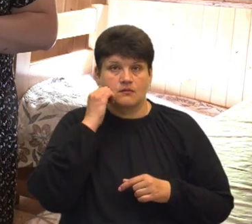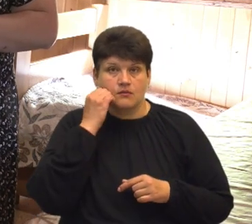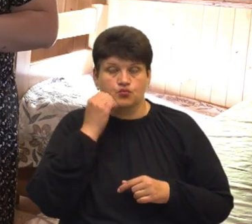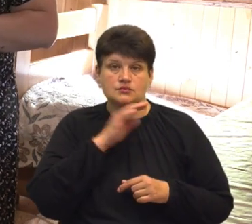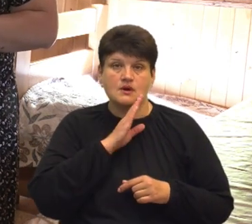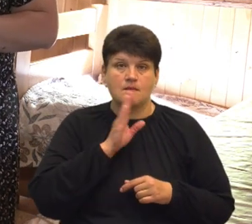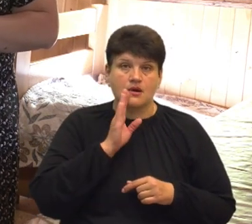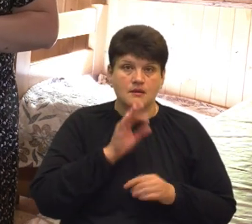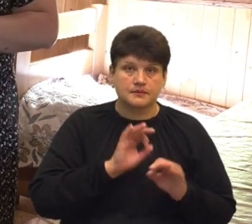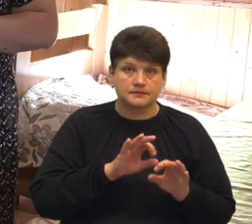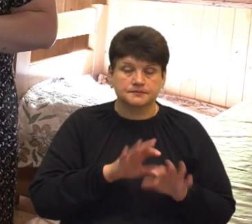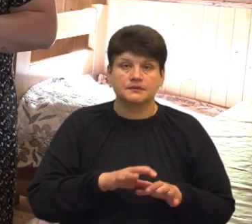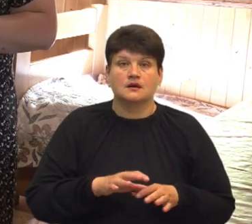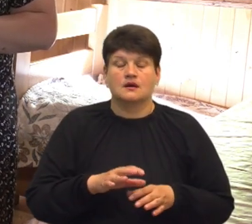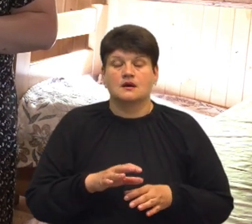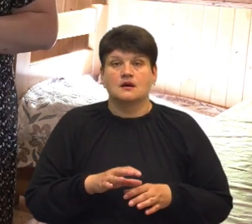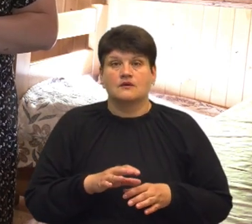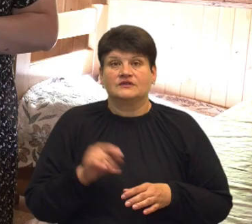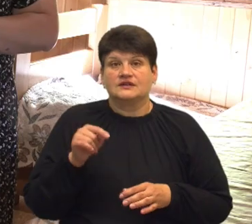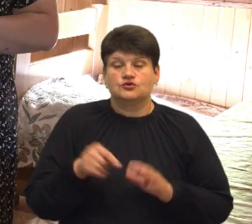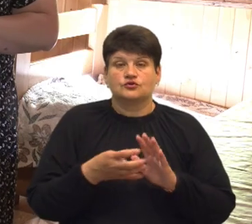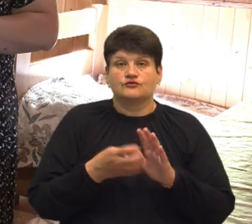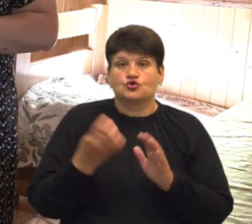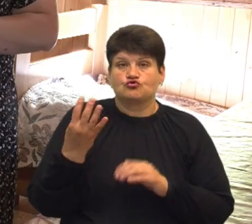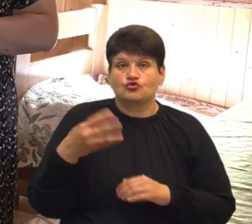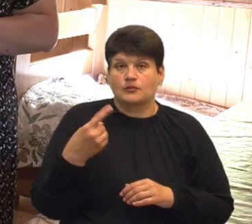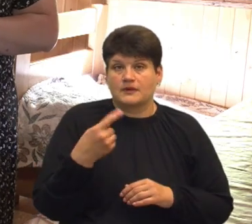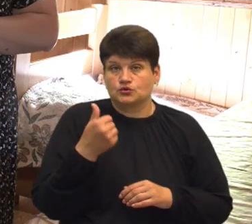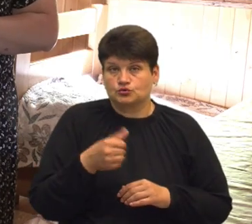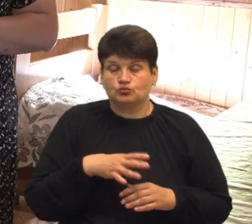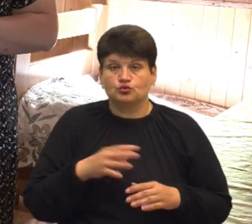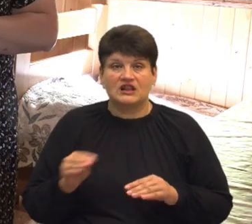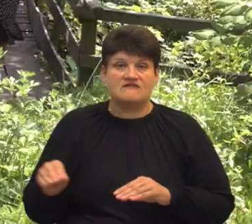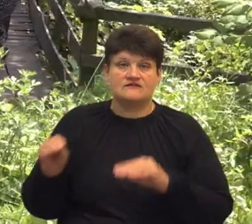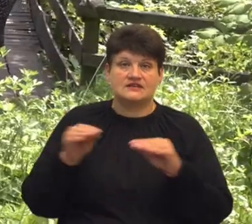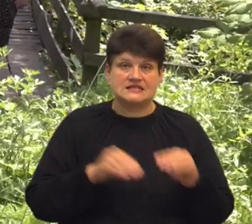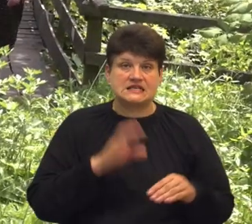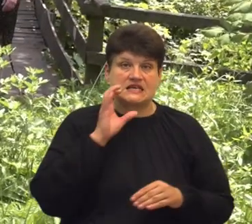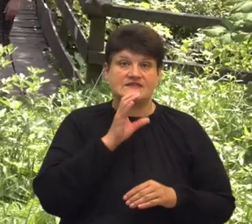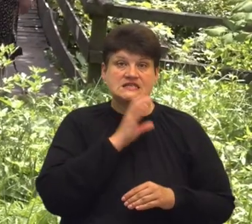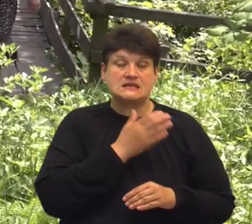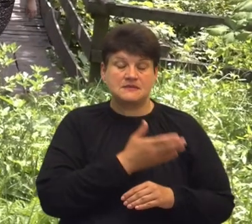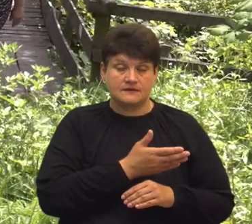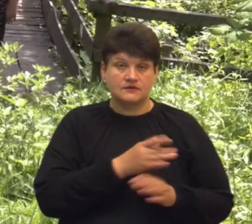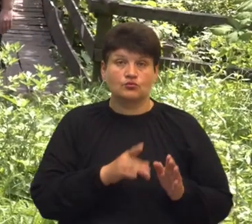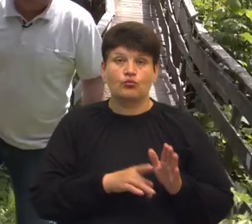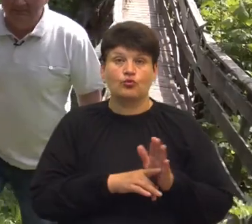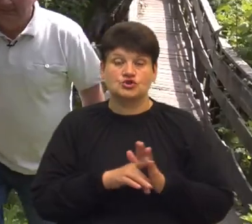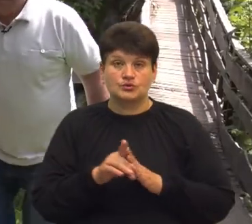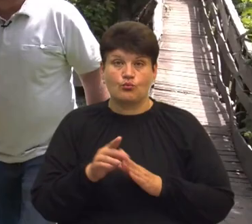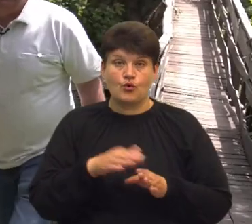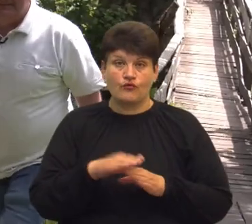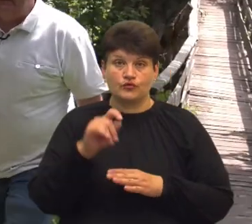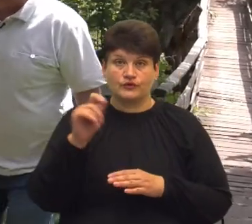мами. Вони в 1941 році були виселені в Сибір. Від початку повномасштабної війни